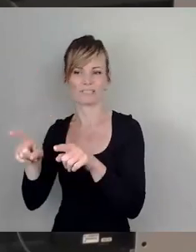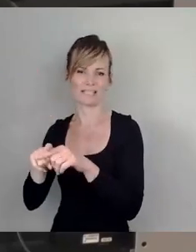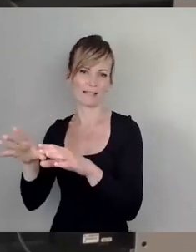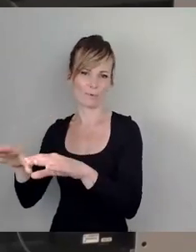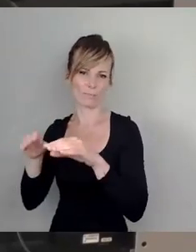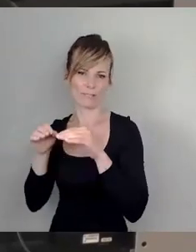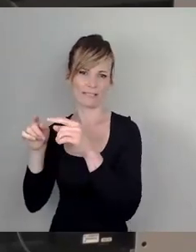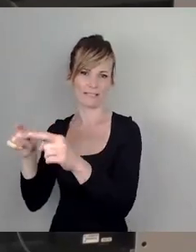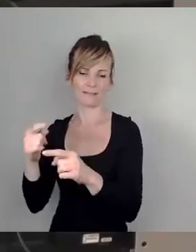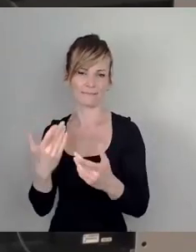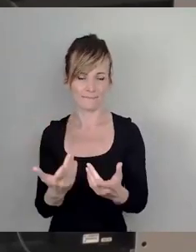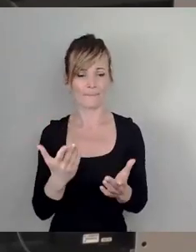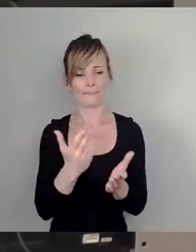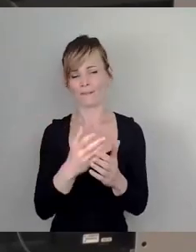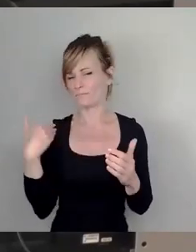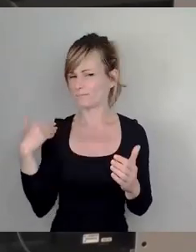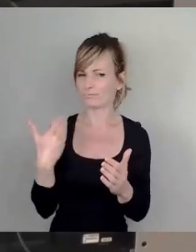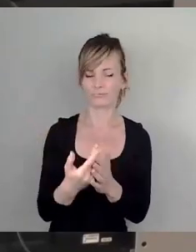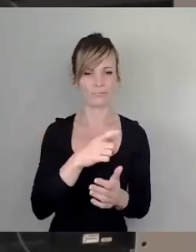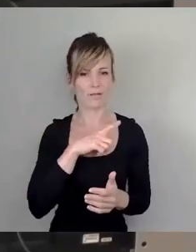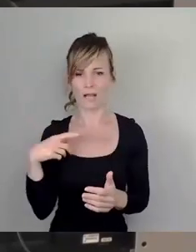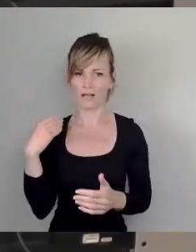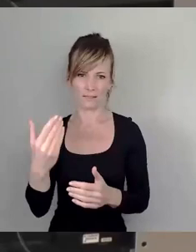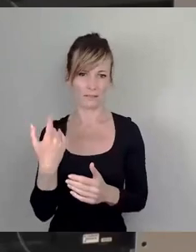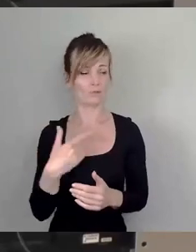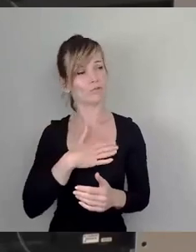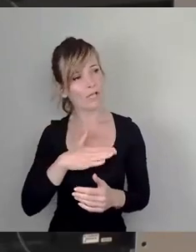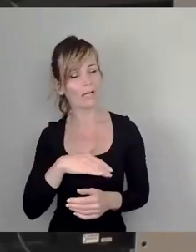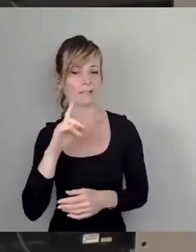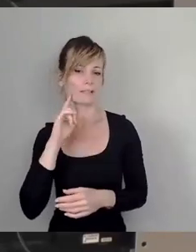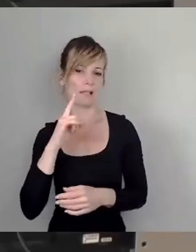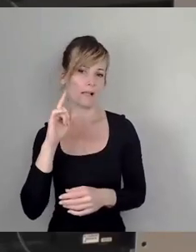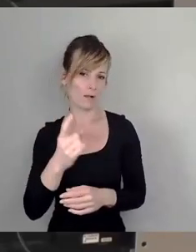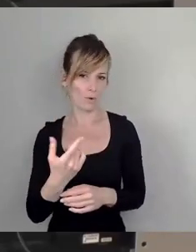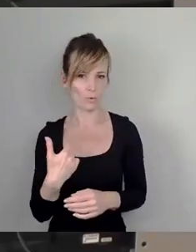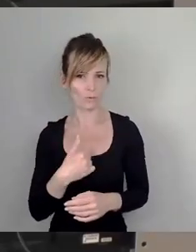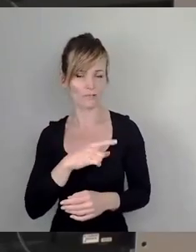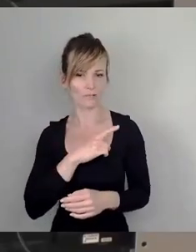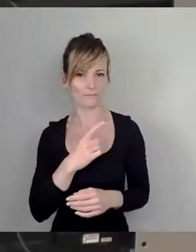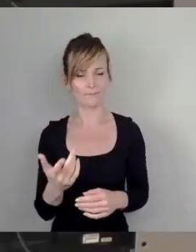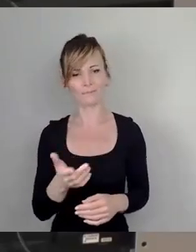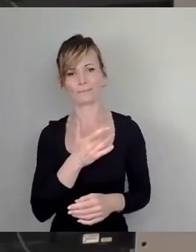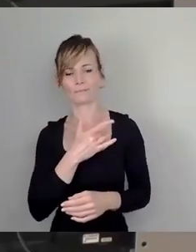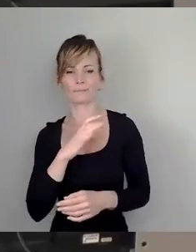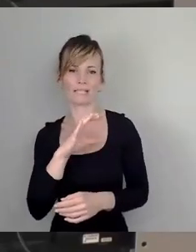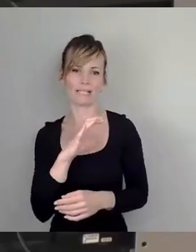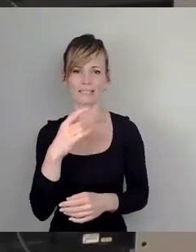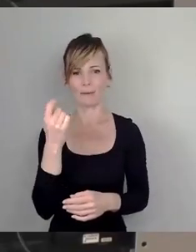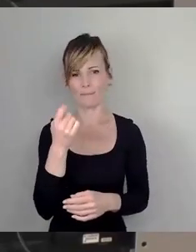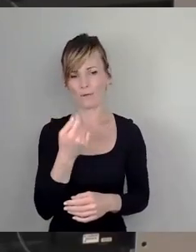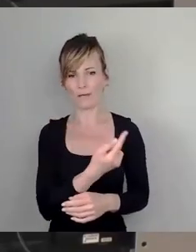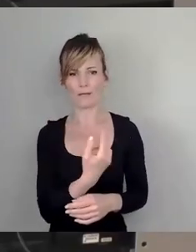ganz lange durch. Ich denke da immer noch sehr gerne und natürlich auch bewegt an Christa Müller, die auch immer